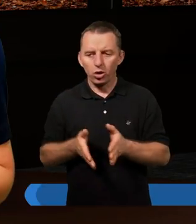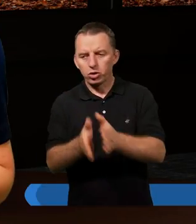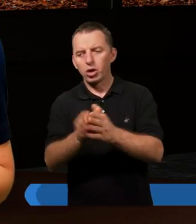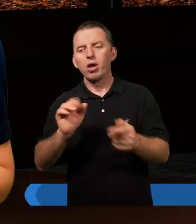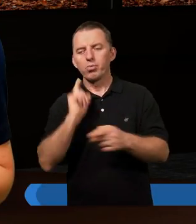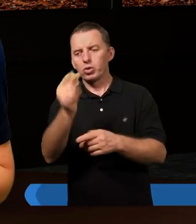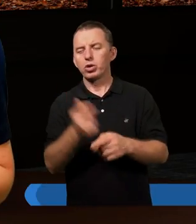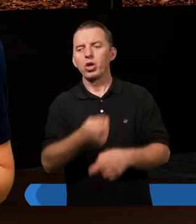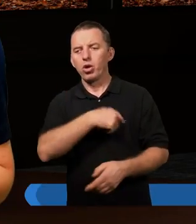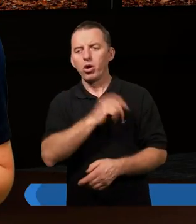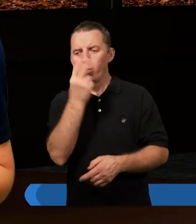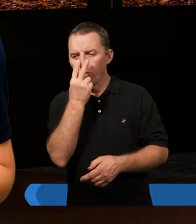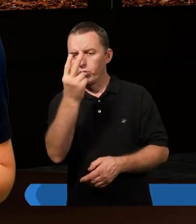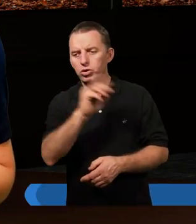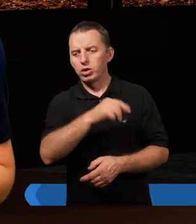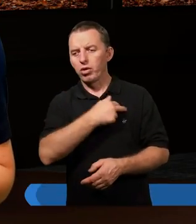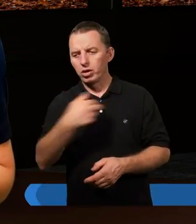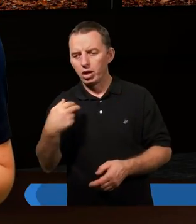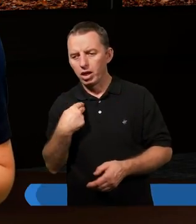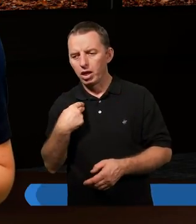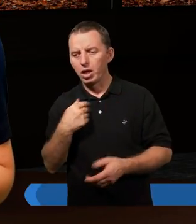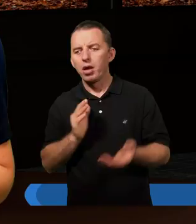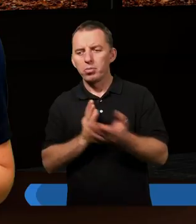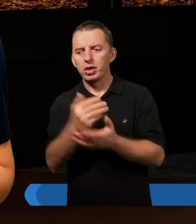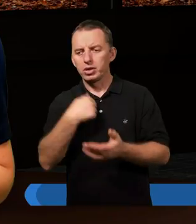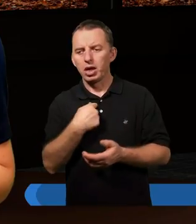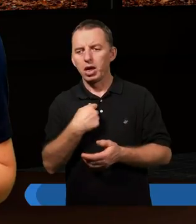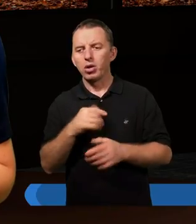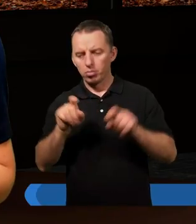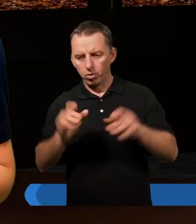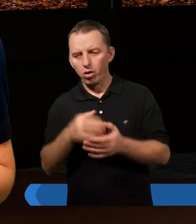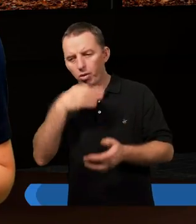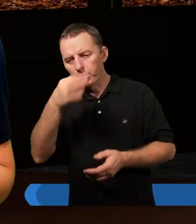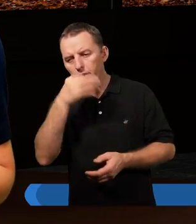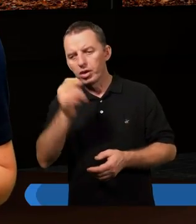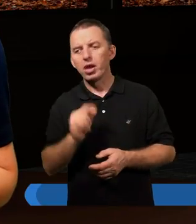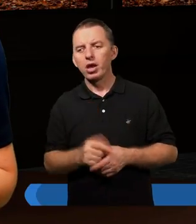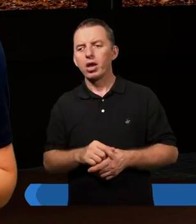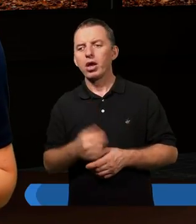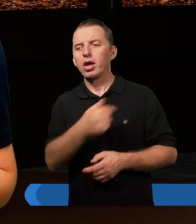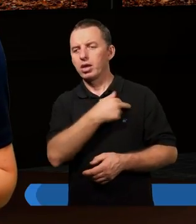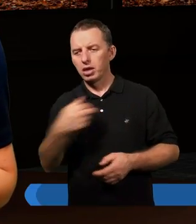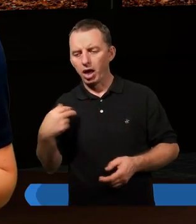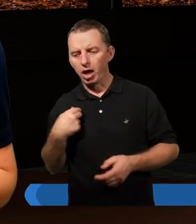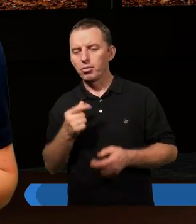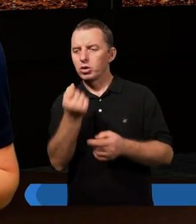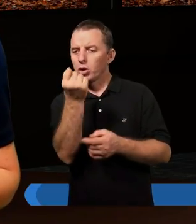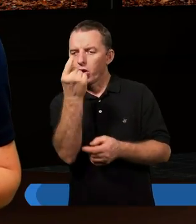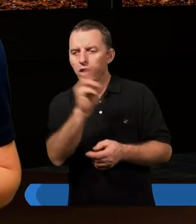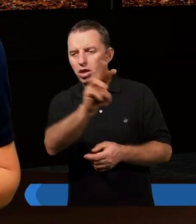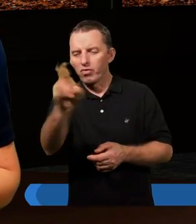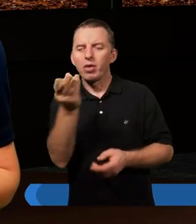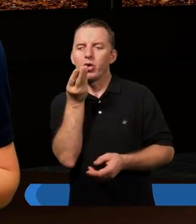pójdę do Hiszpanii, ujrzę was i że wy mnie tam wyprawicie, gdy się już wami trochę nacieszę.